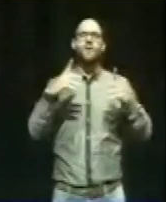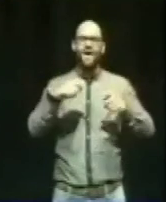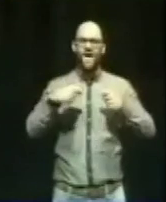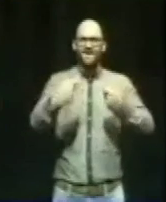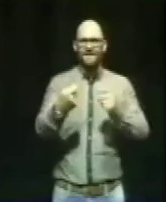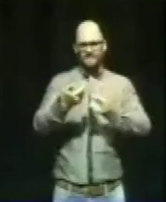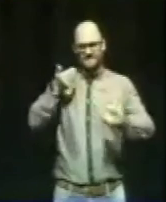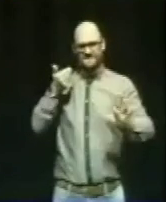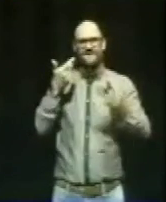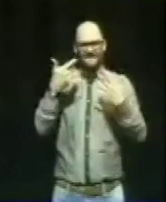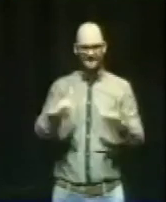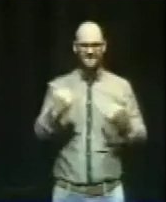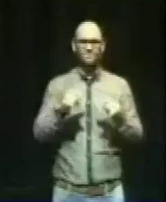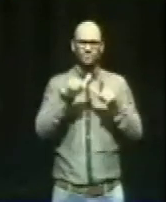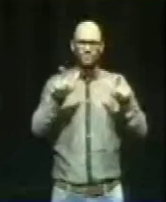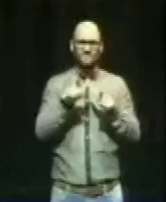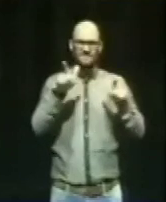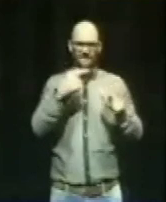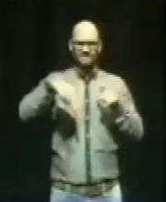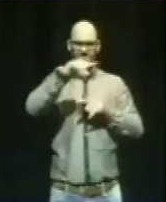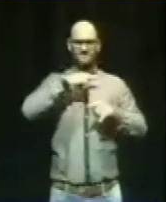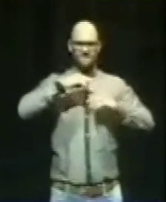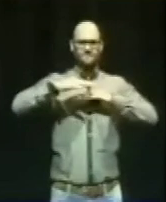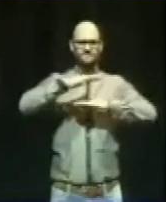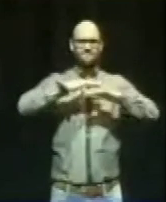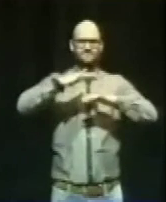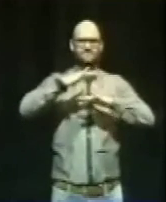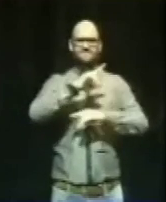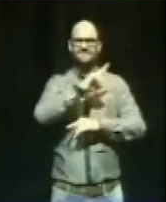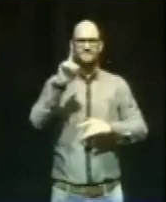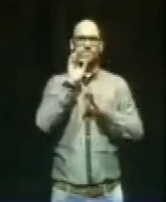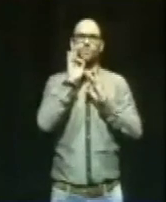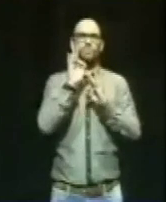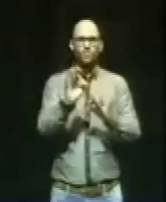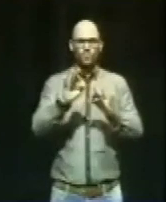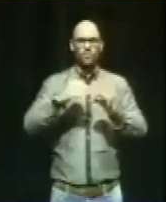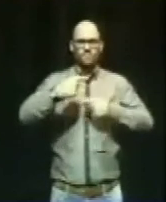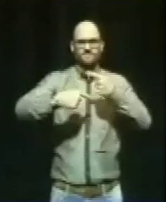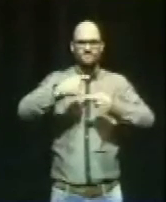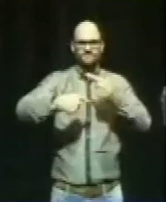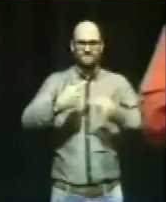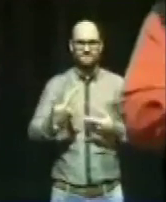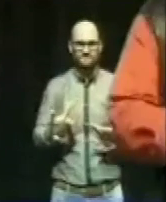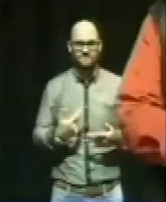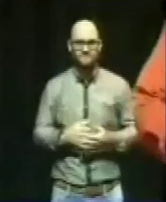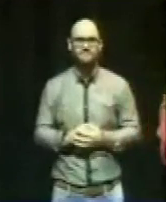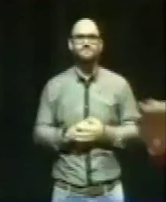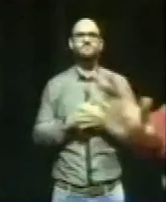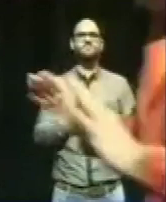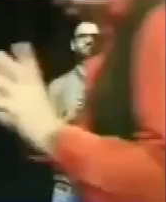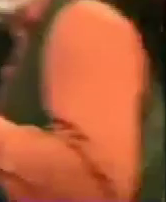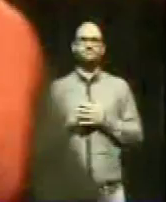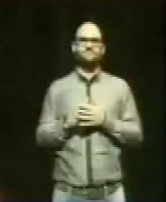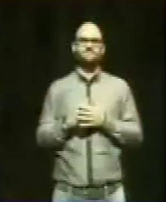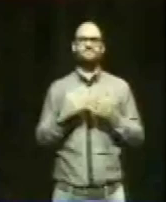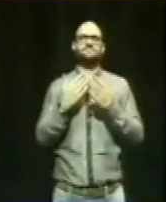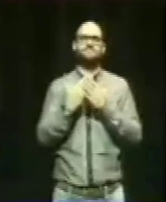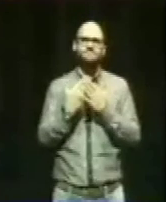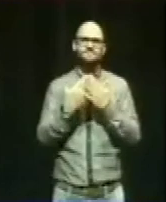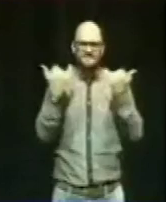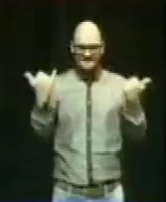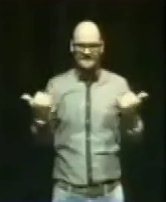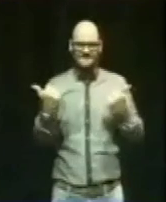Gewässer, in dem wir uns gerade bewegen, dann tut das einfach gut. Und wir wollen jetzt volle Kraft auf die